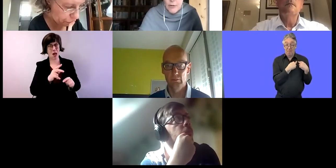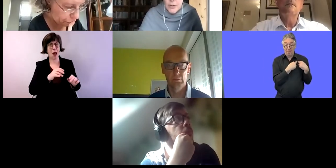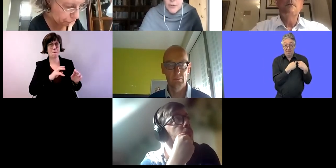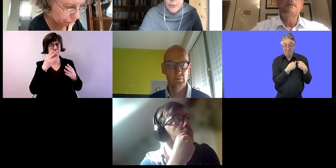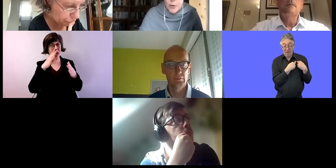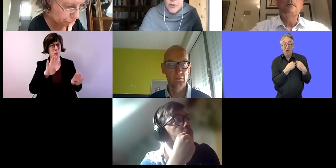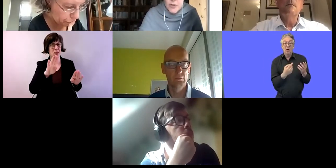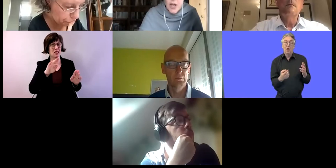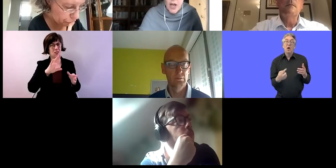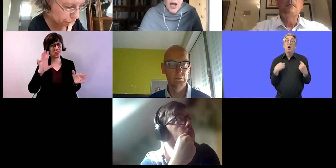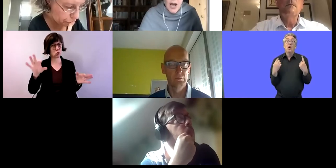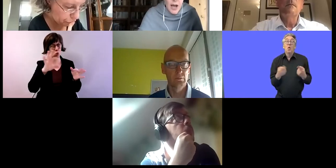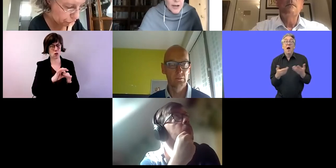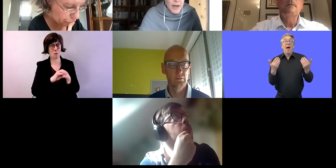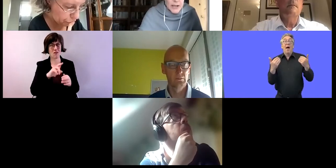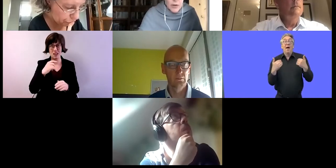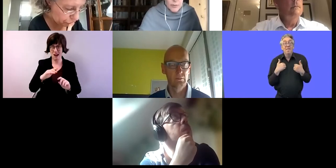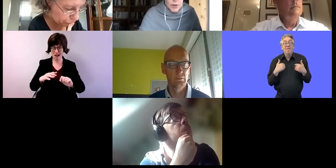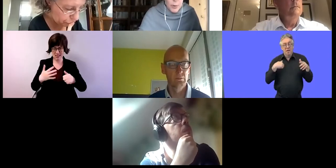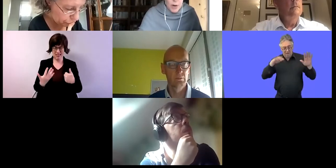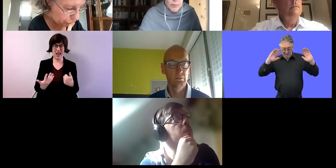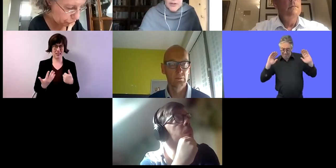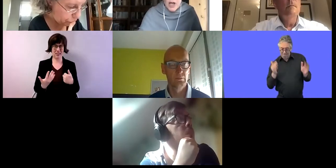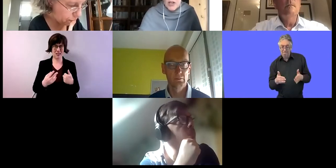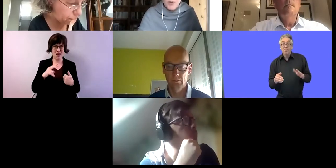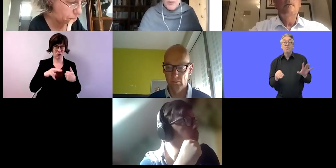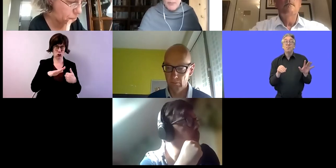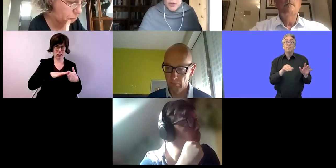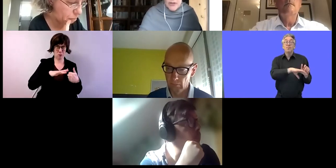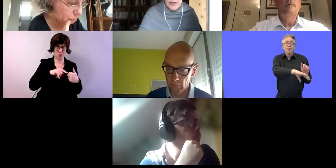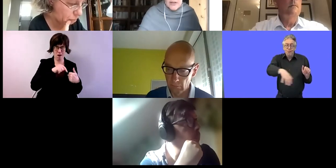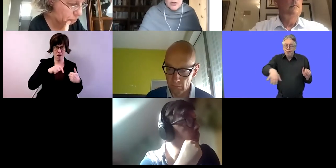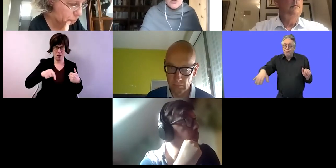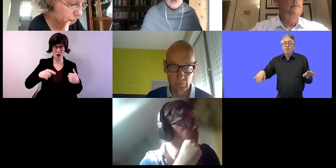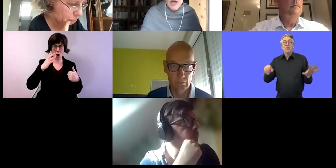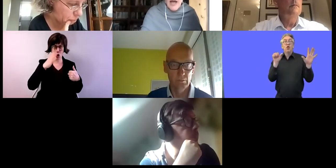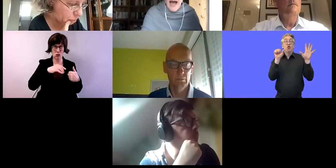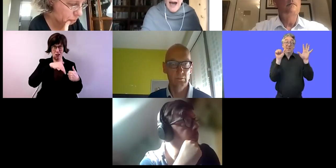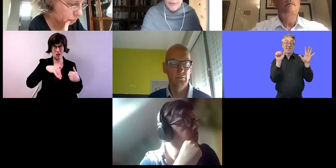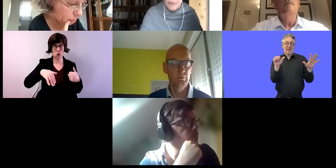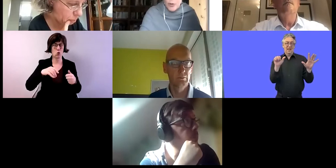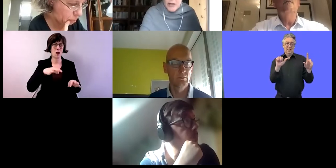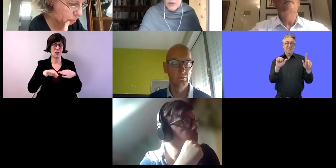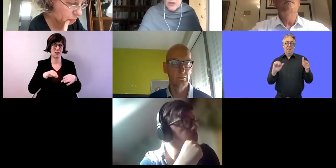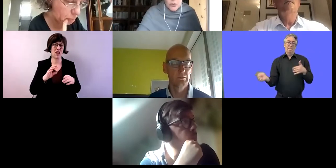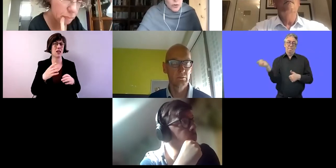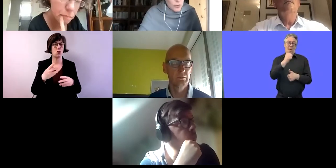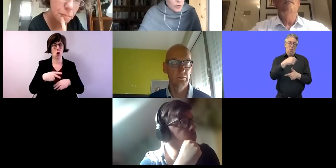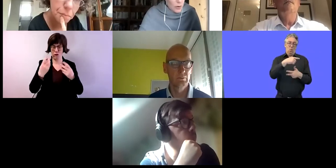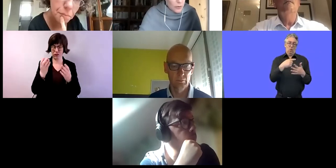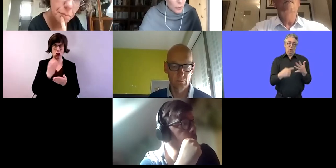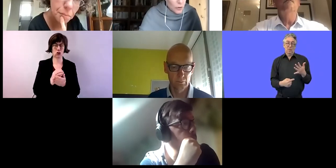zusammengestellt. Wir haben sechs prioritäre Bereiche, auf die wir uns konzentrieren. Und viele Ministerien und öffentliche Stellen